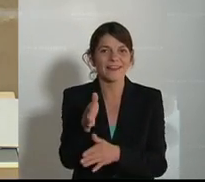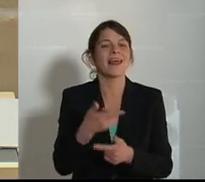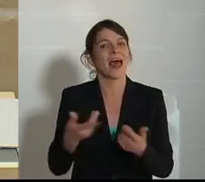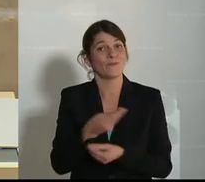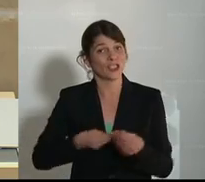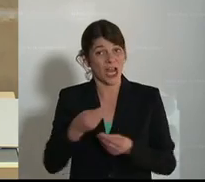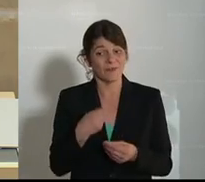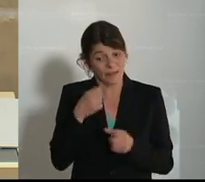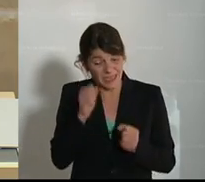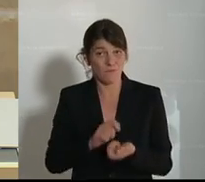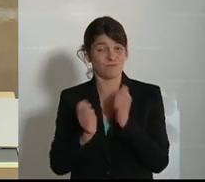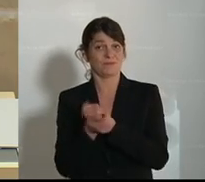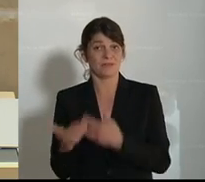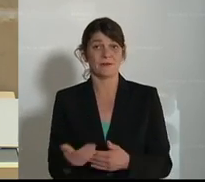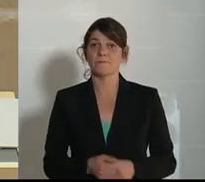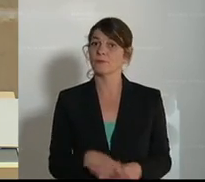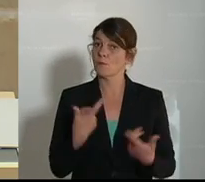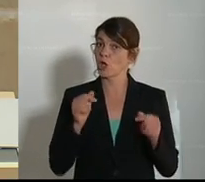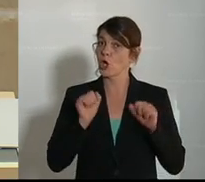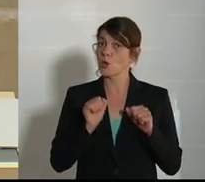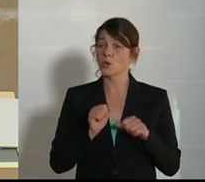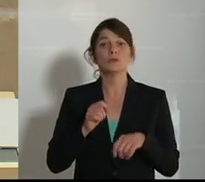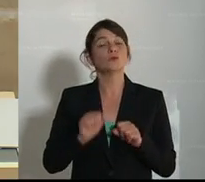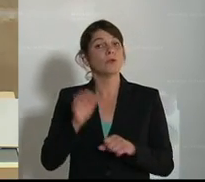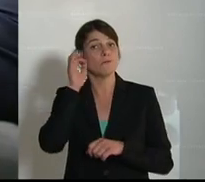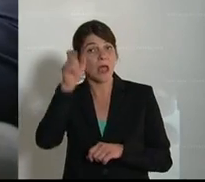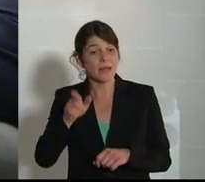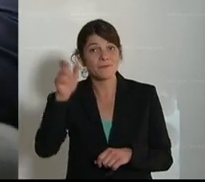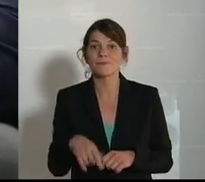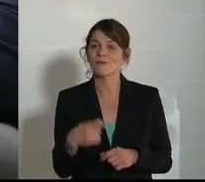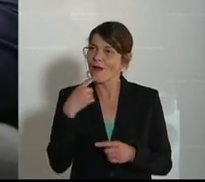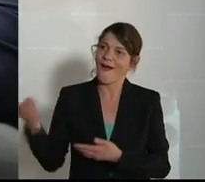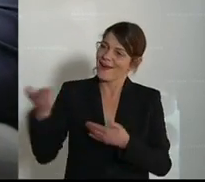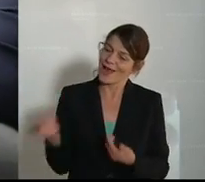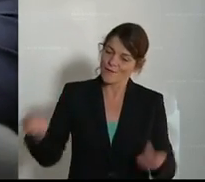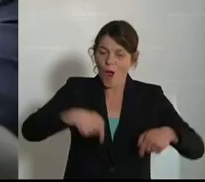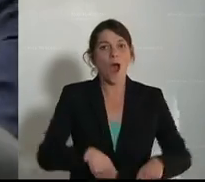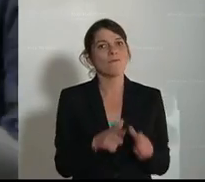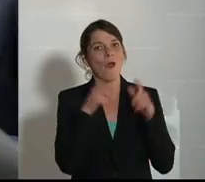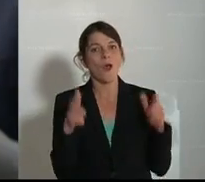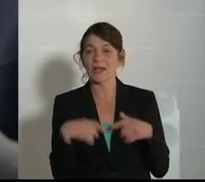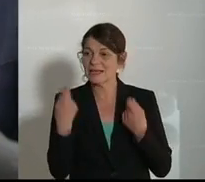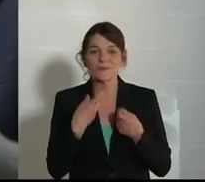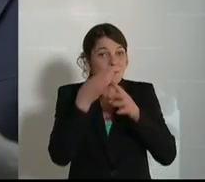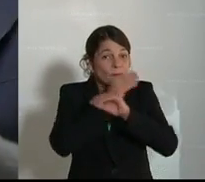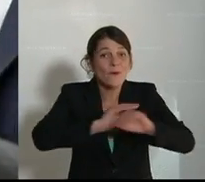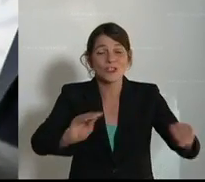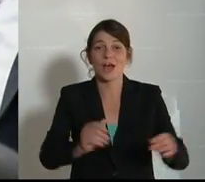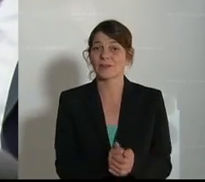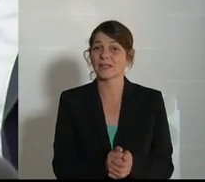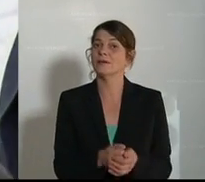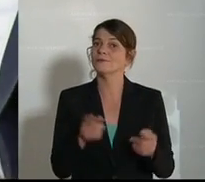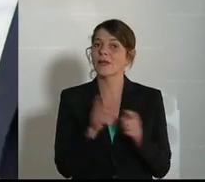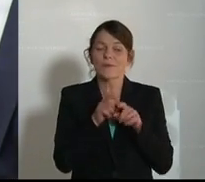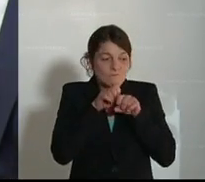orientieren. Das würde unsere Konsumentinnen und Konsumenten auf unsere Höfe einladen und wir hätten wieder Botschafterinnen und Botschafter, die